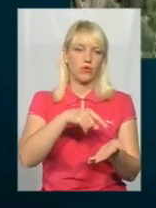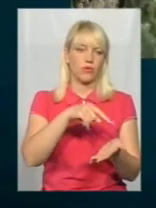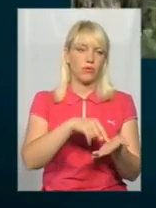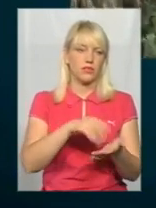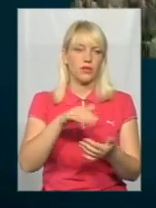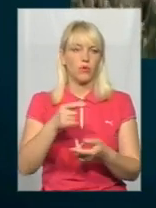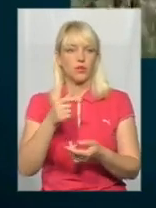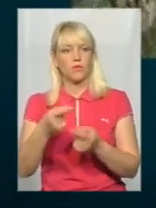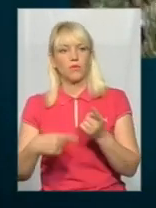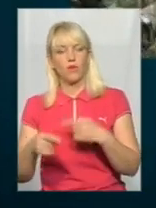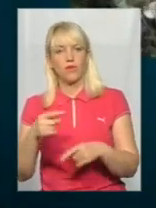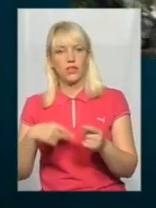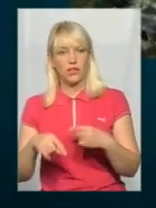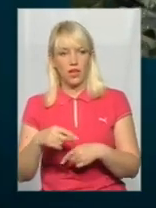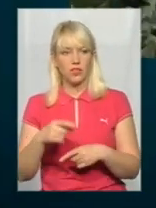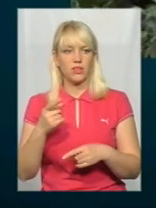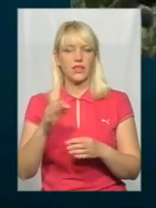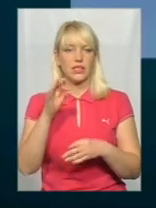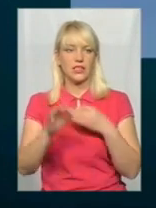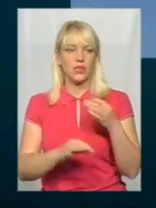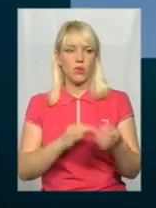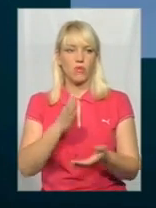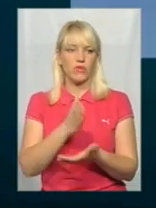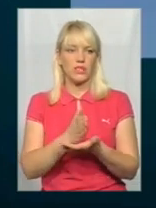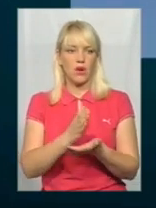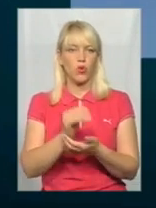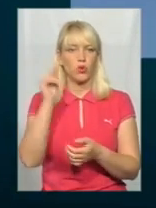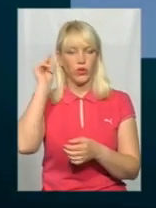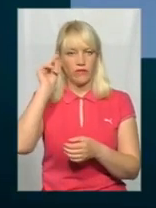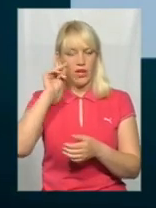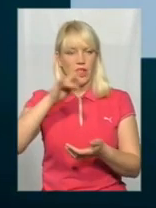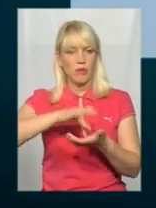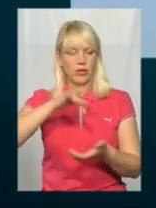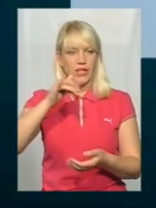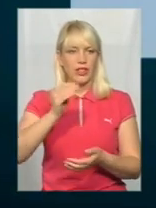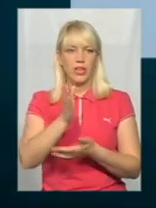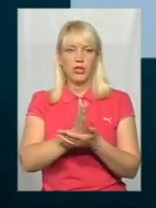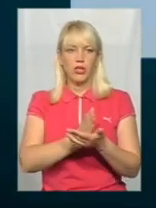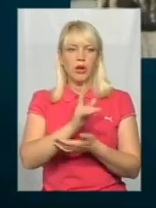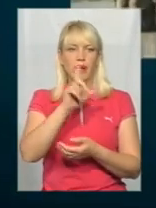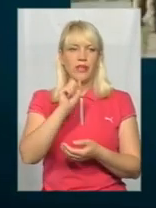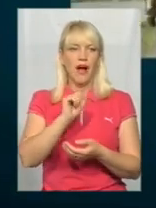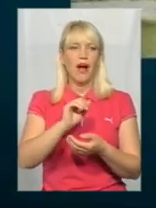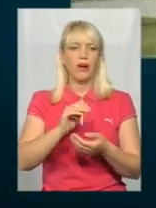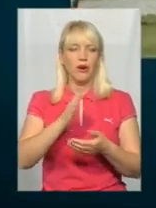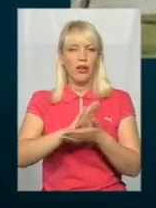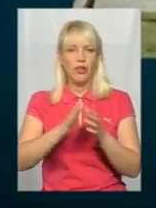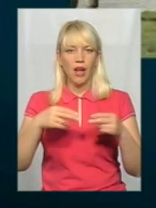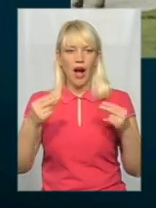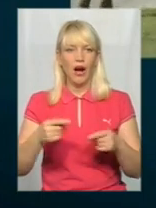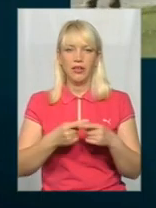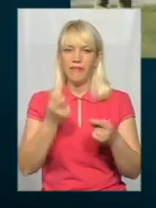назад повертаються, вони цілодобово знаходяться в самому навчальному центрі. Військова служба за контрактом